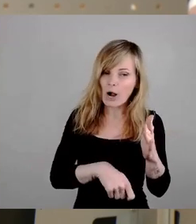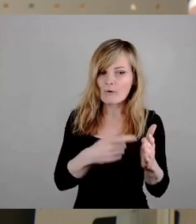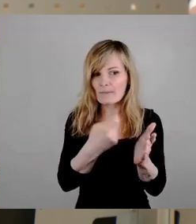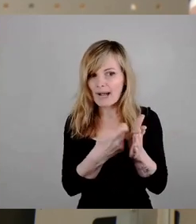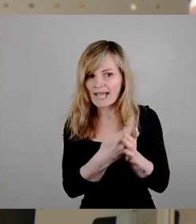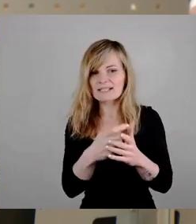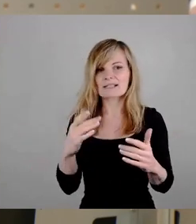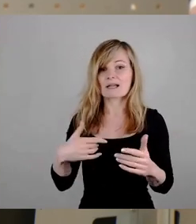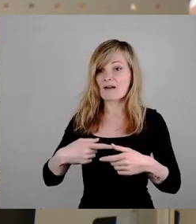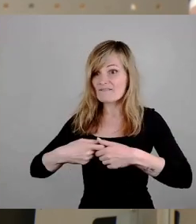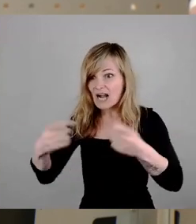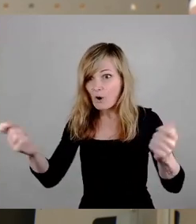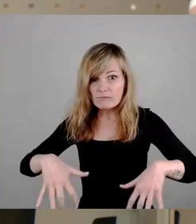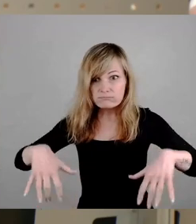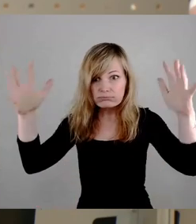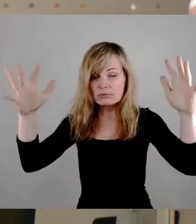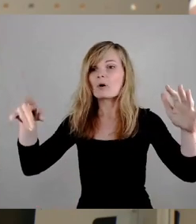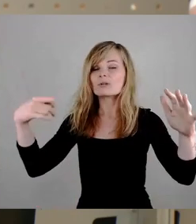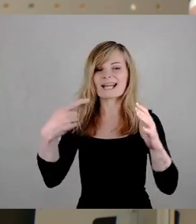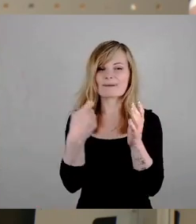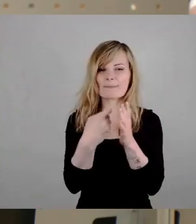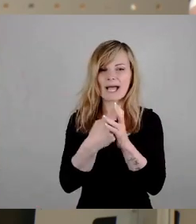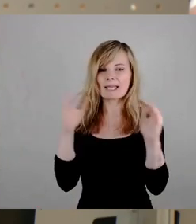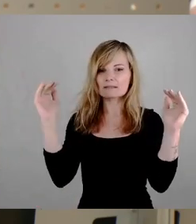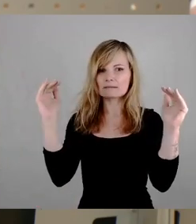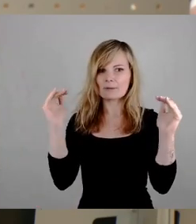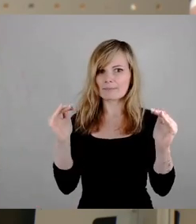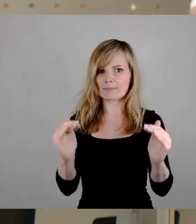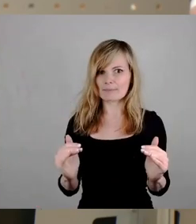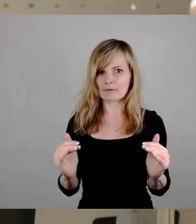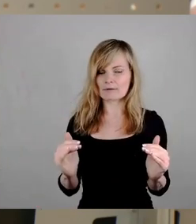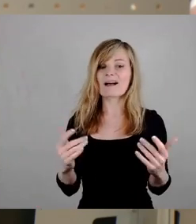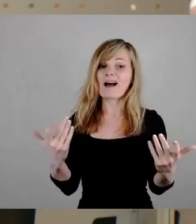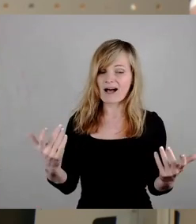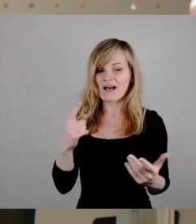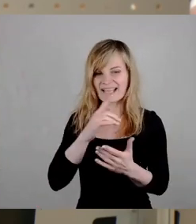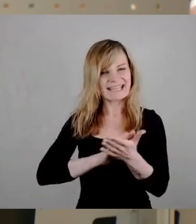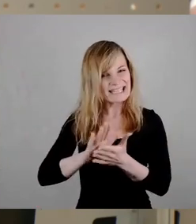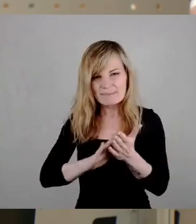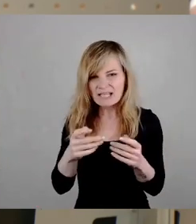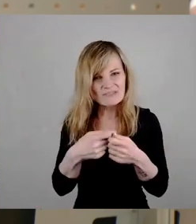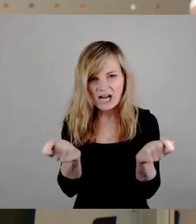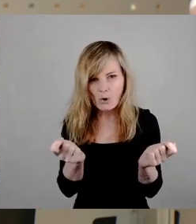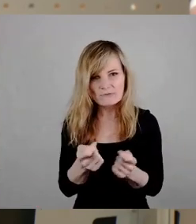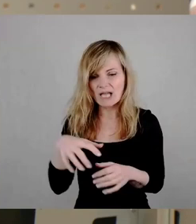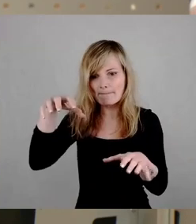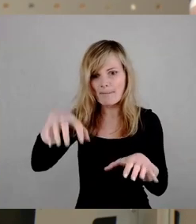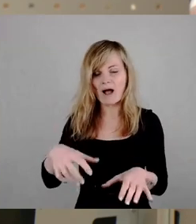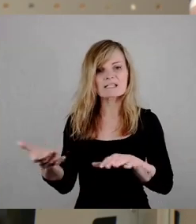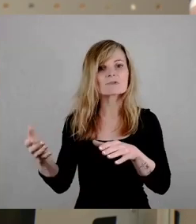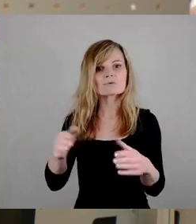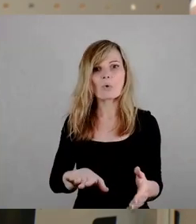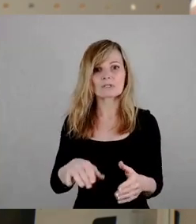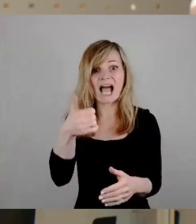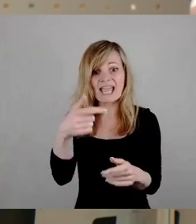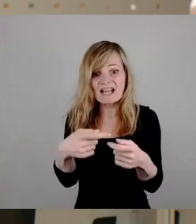die Preise nach unten verschiebt. Währenddessen, wenn jeder sein Grundstück liegen lässt, niemand verkauft, dann ist der Markt sozusagen tot und dann